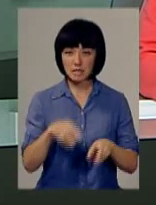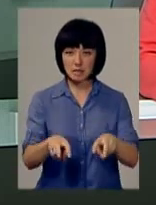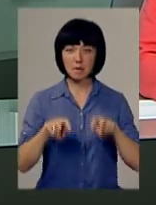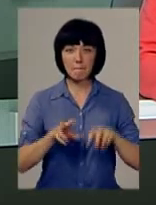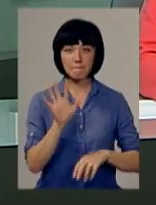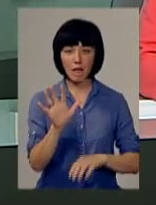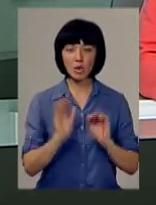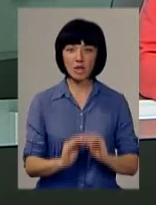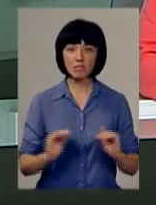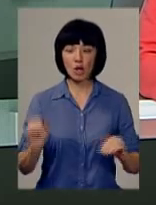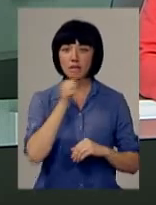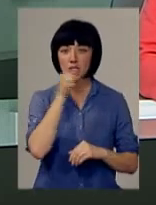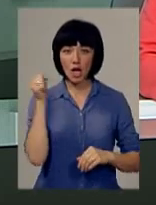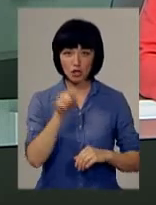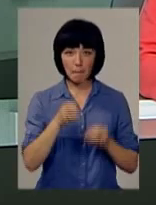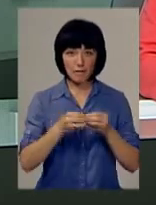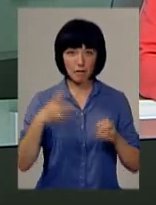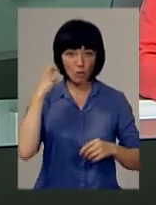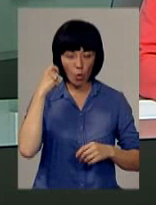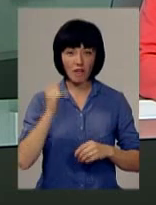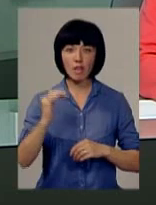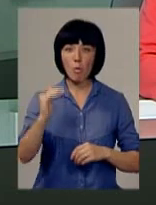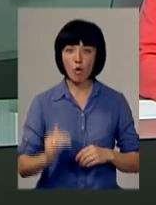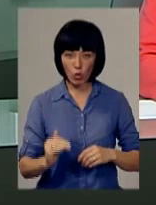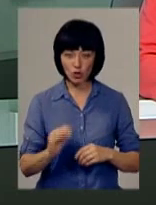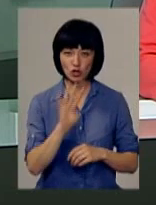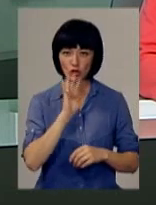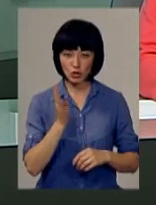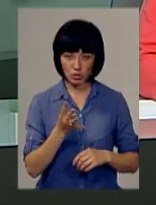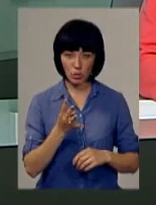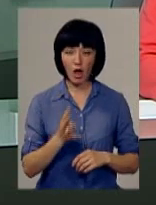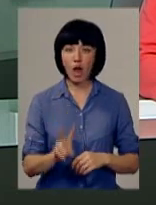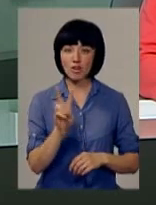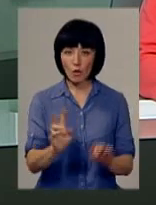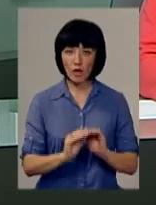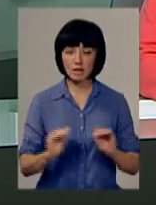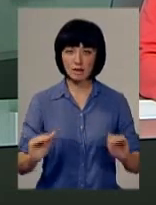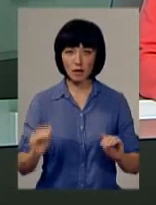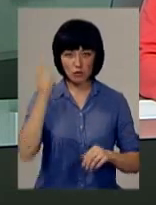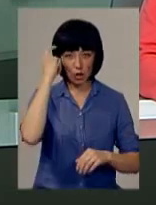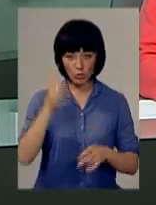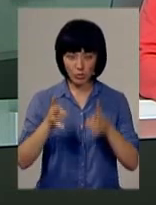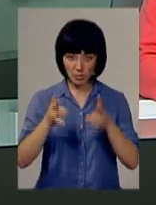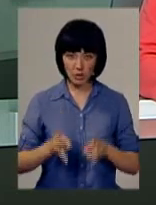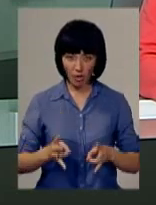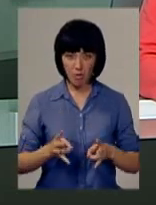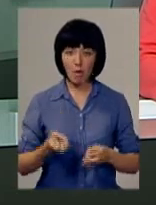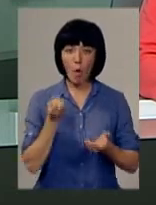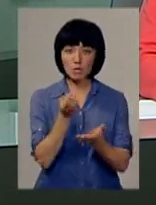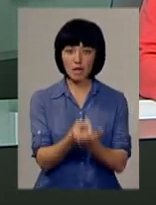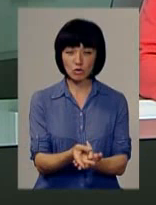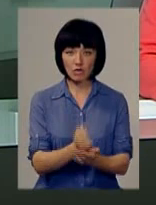перебувало п'ятеро дівчаток. Найстажі із них – 15 років. Наймолодші – чотири. Двоє дітей із черепно-мозковими травмами